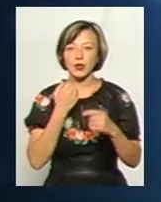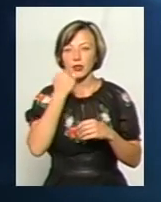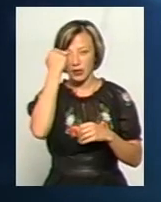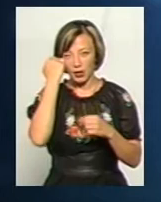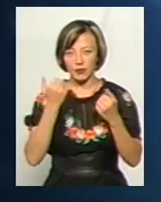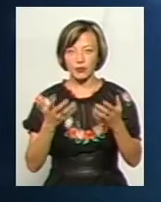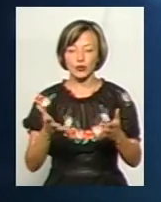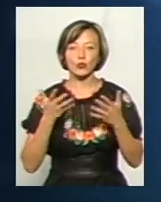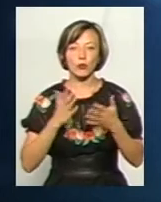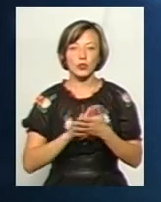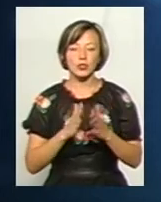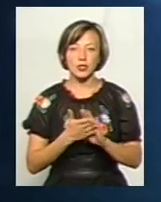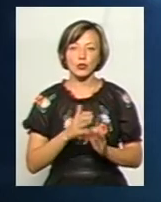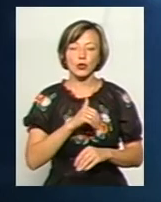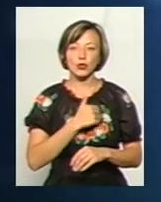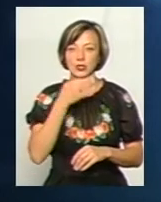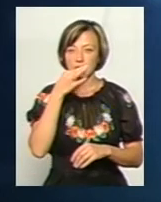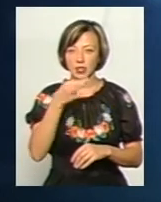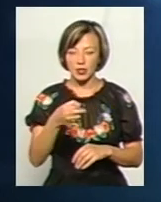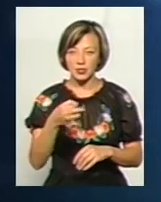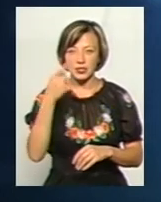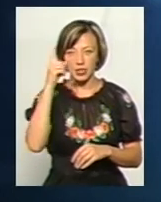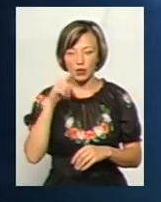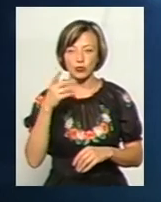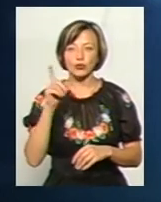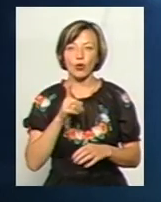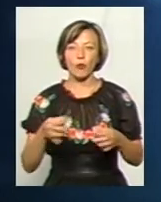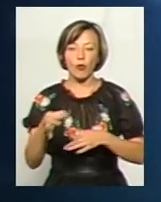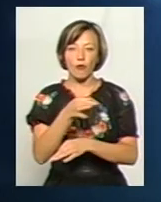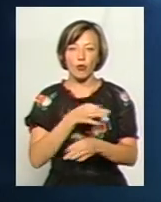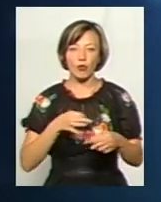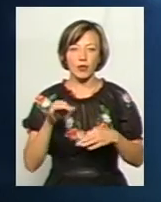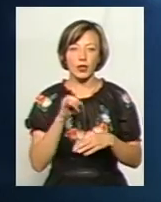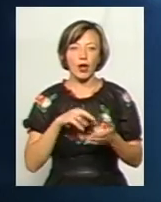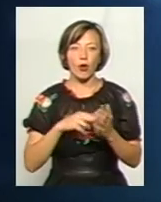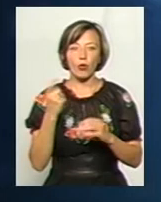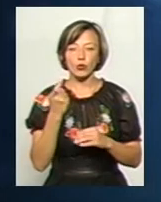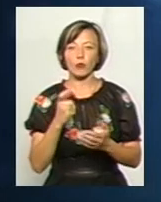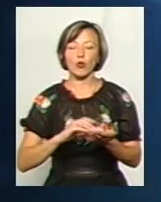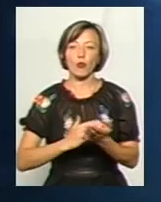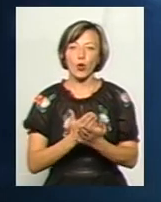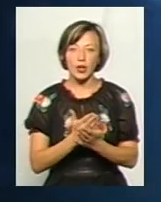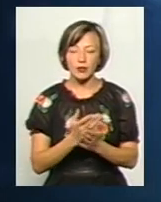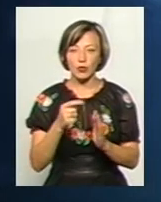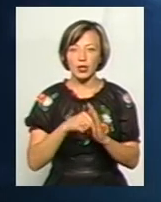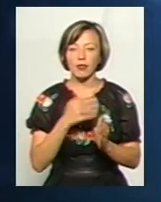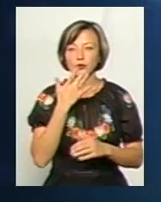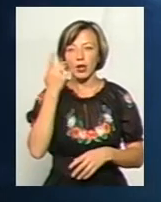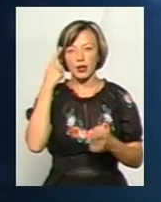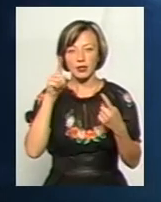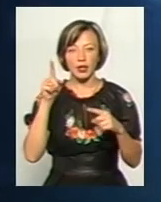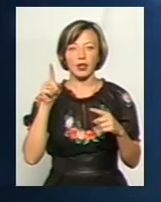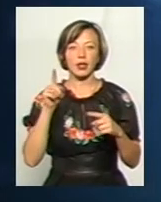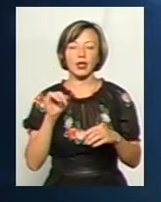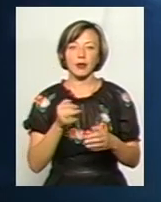чітку позицію. Хочу сказати, власне, знаю, що колеги обговорювали і економіку, і політику в контексті національної